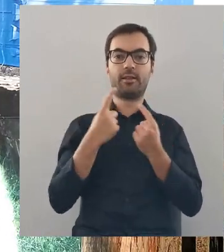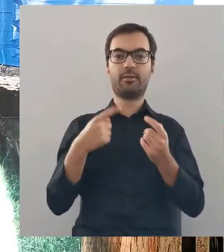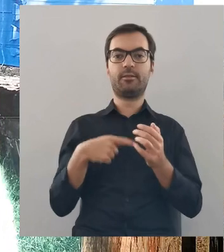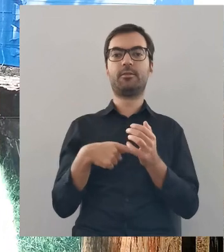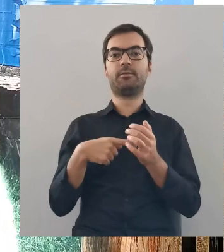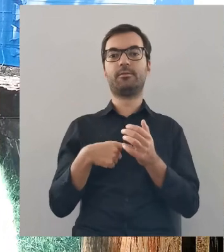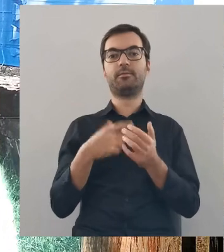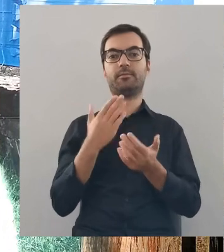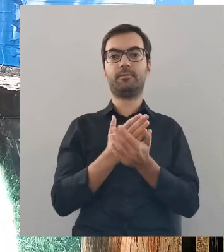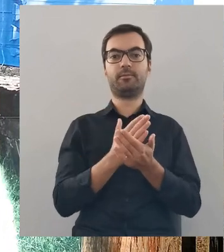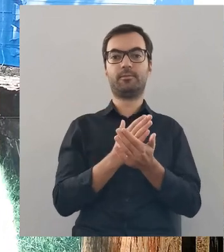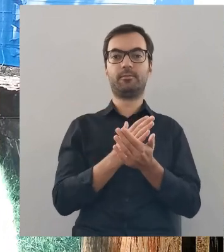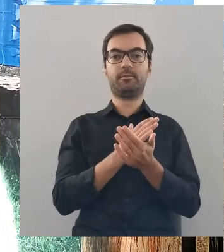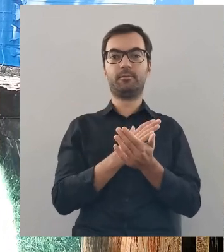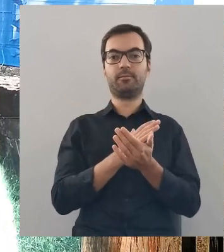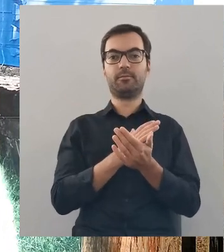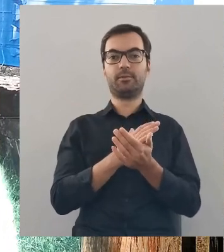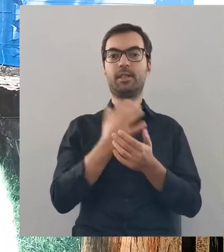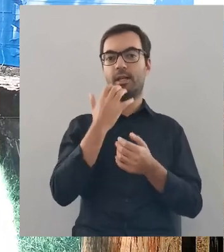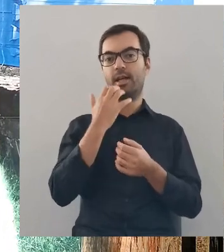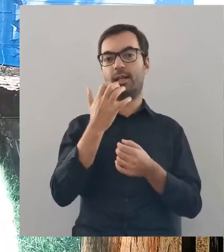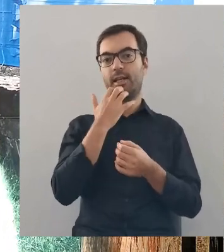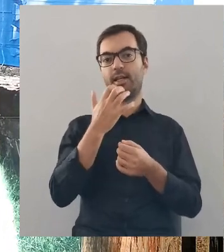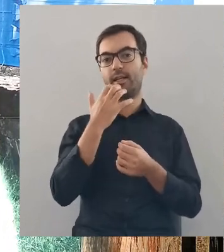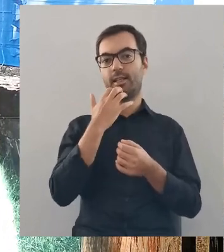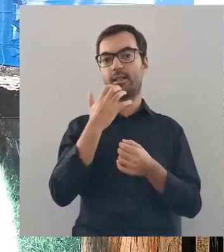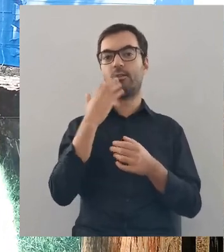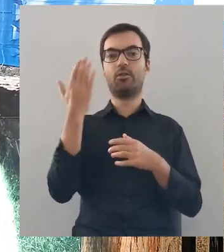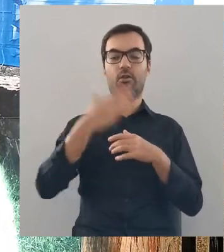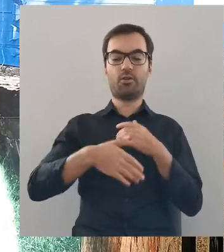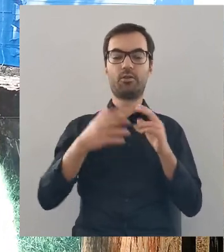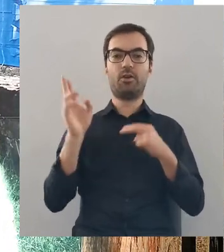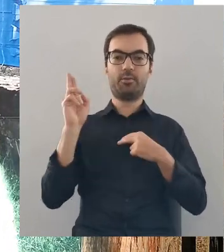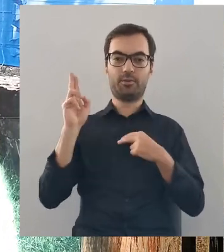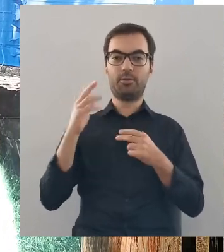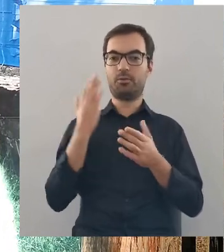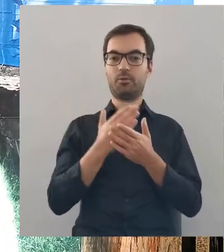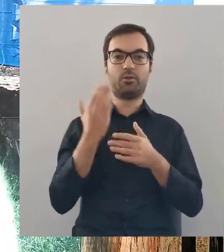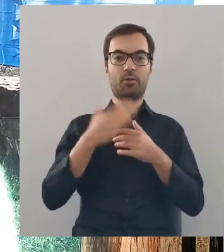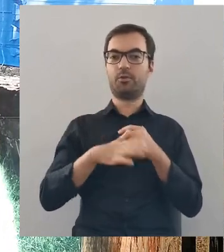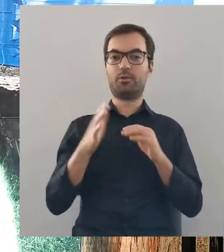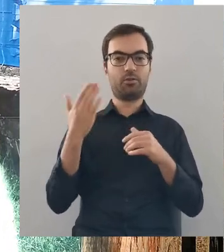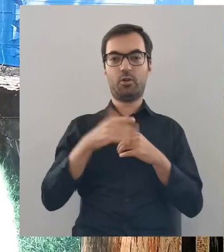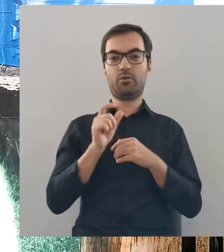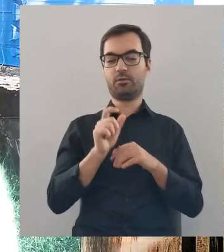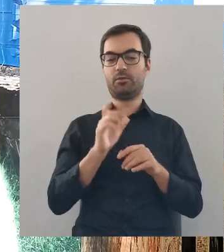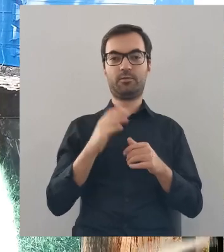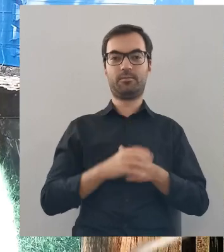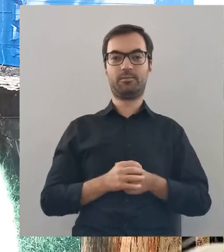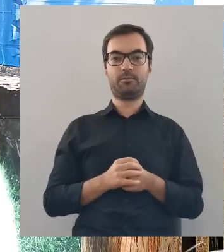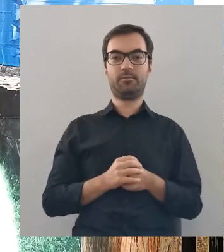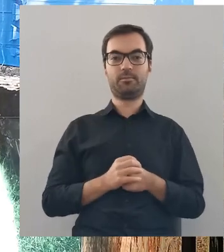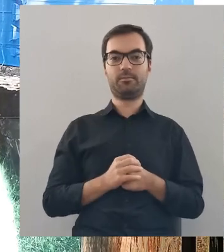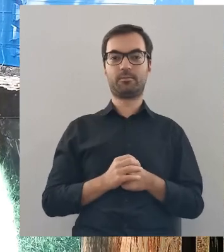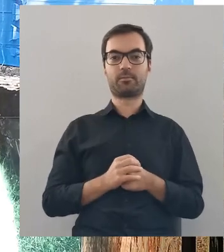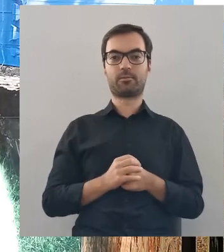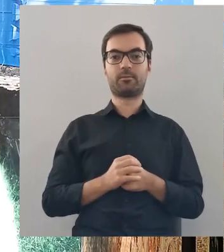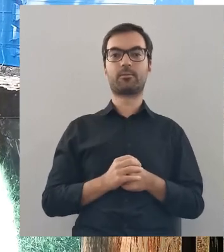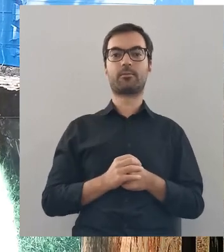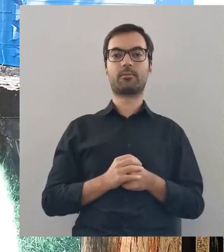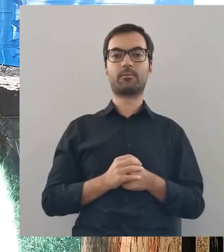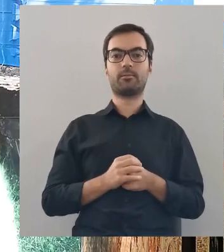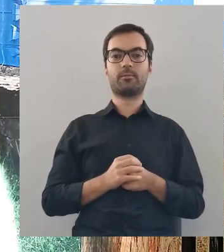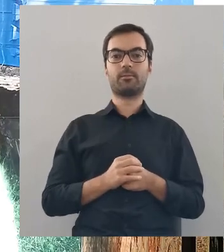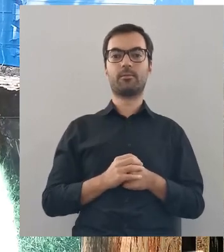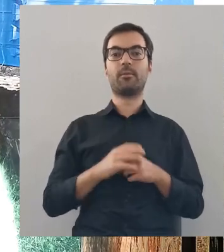do tej głównej legendy, bo to już... Ho, ho, gadam i gadam, ale już kończę, obiecuję, słowo daję, to już jest końcóweczka sama.